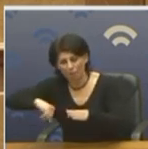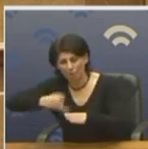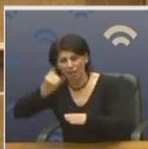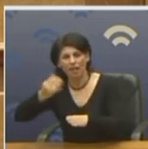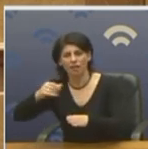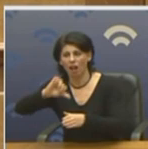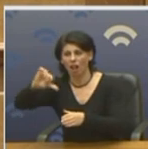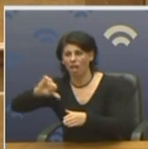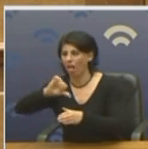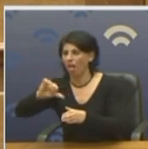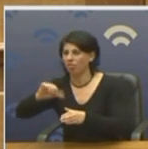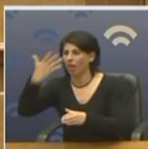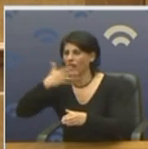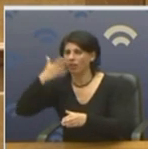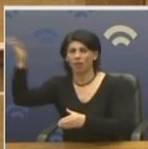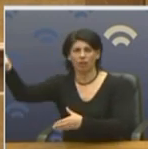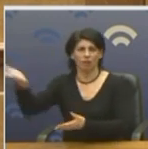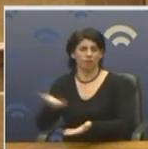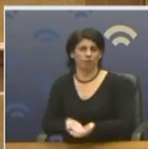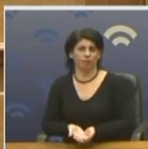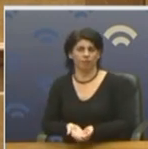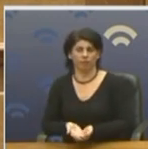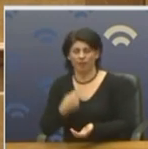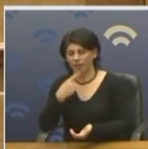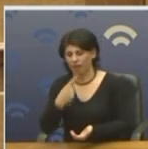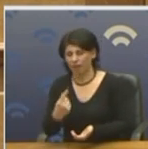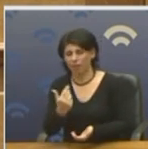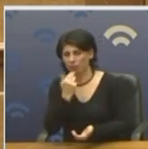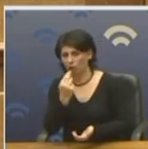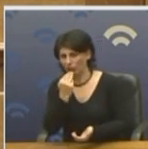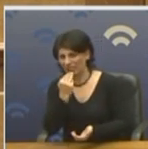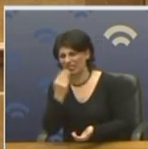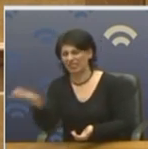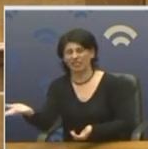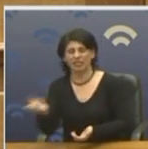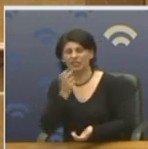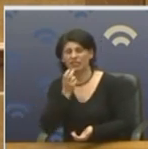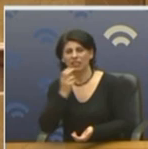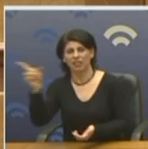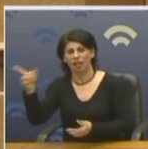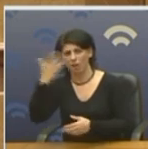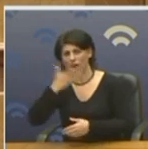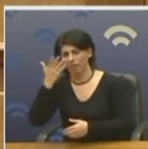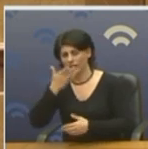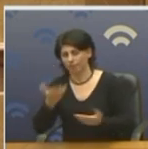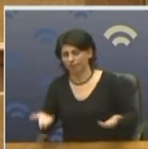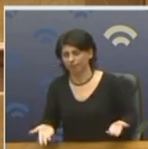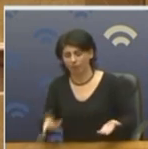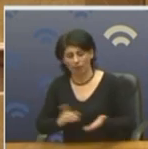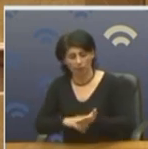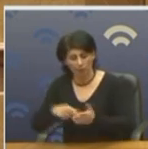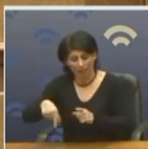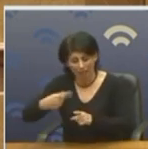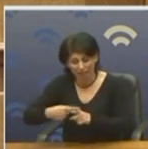Και λάδι Αφρικής. Για να μην πω φέτα Αφρικής. Αυτά σας λέω. Αν δεν στηριχτεί λοιπόν η ίδια η οικονομία